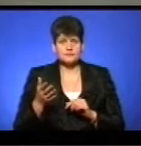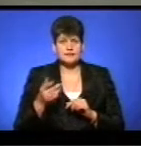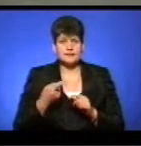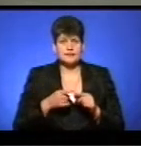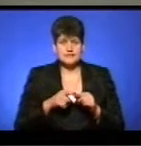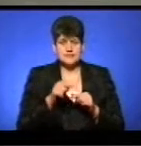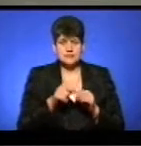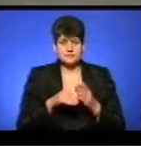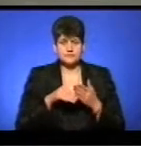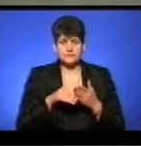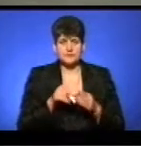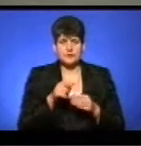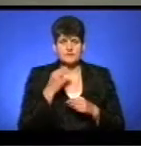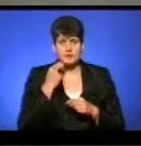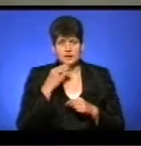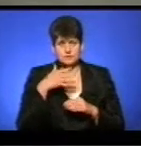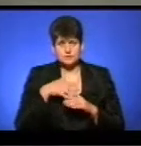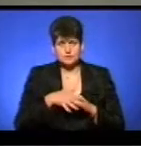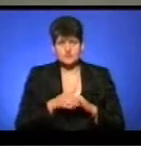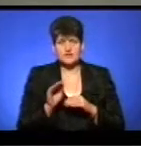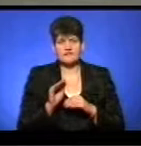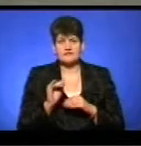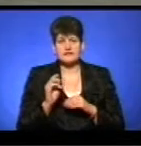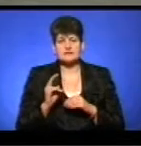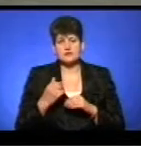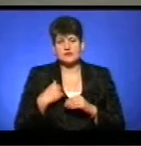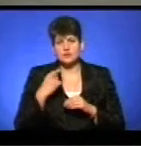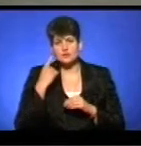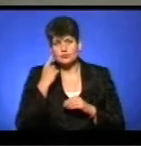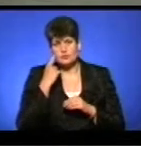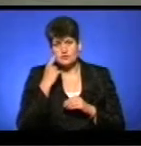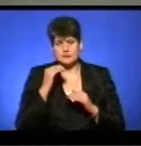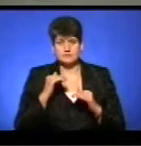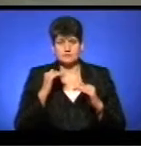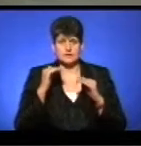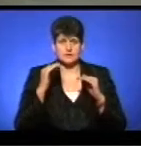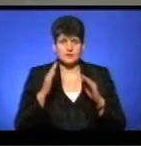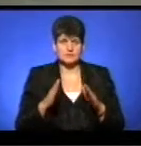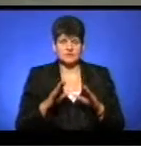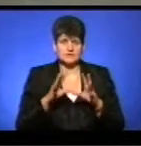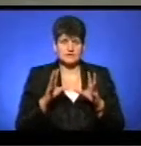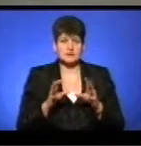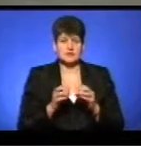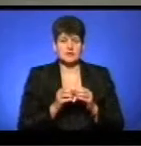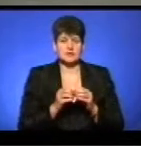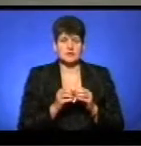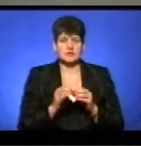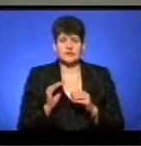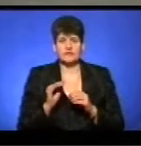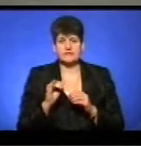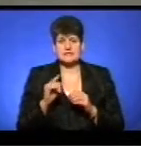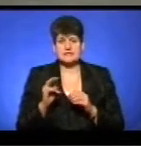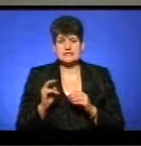прилади допоможуть їм краще освоїтись в фізиці. І, я думаю, оцінки також піднімуться. І взагалі фізика